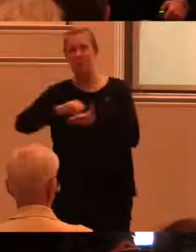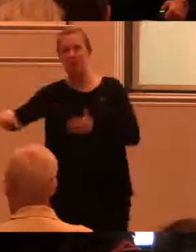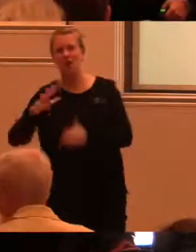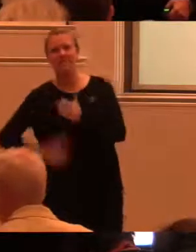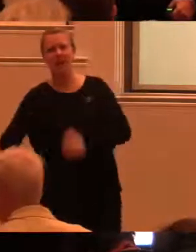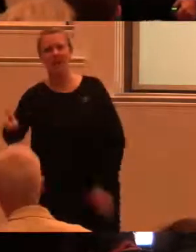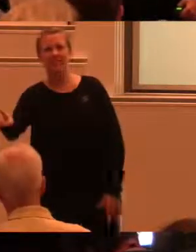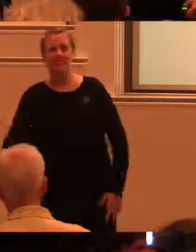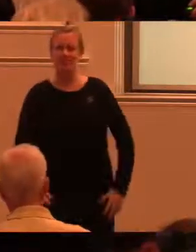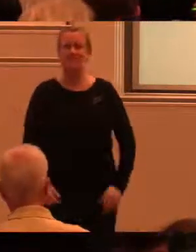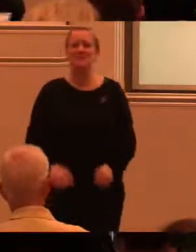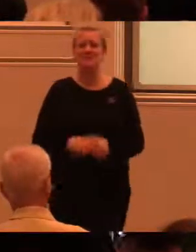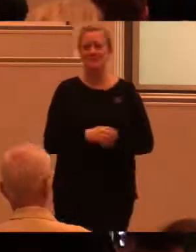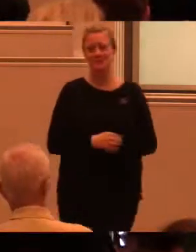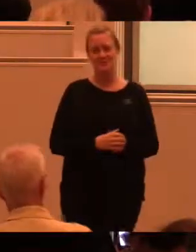Ja.